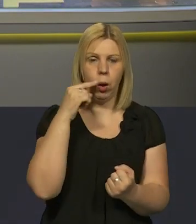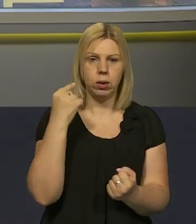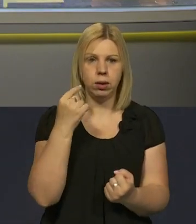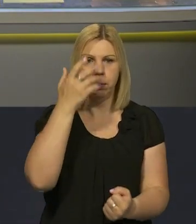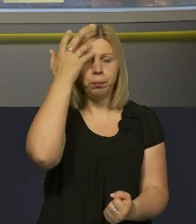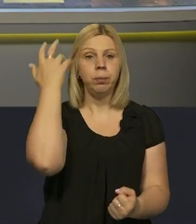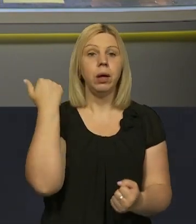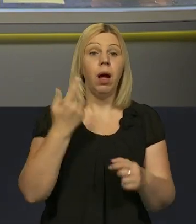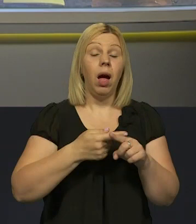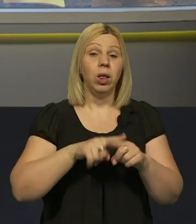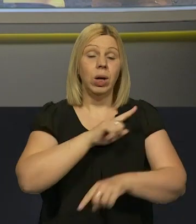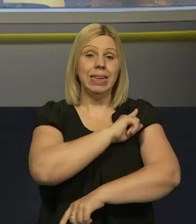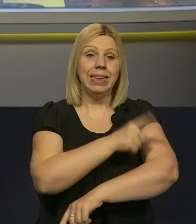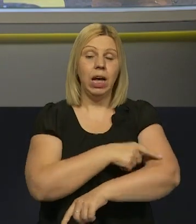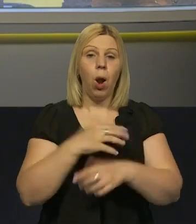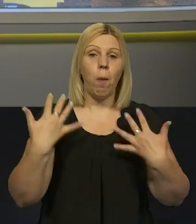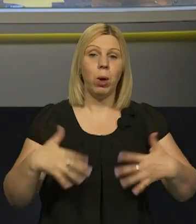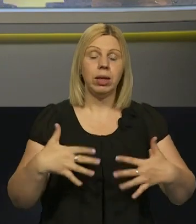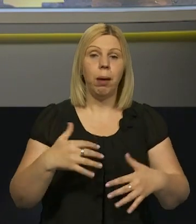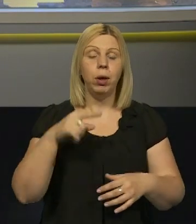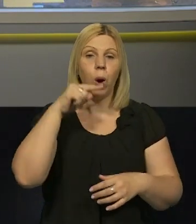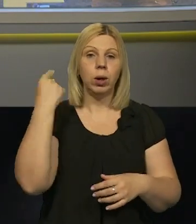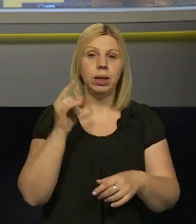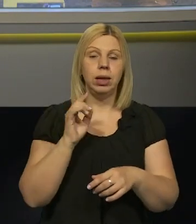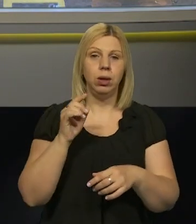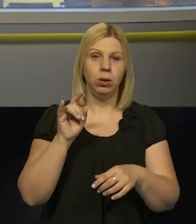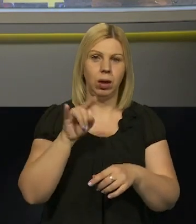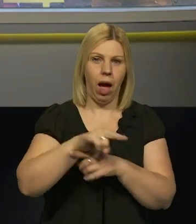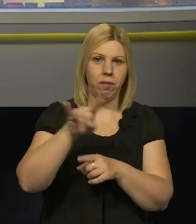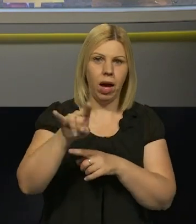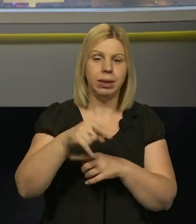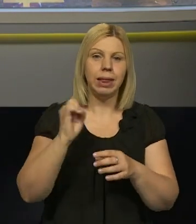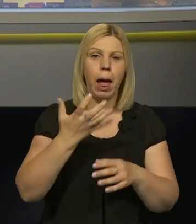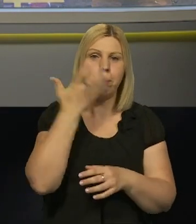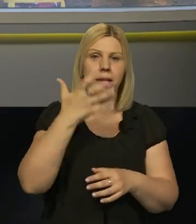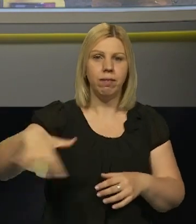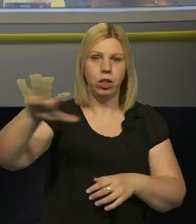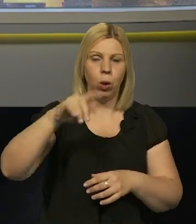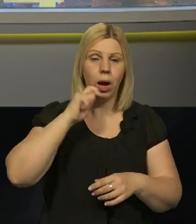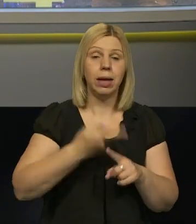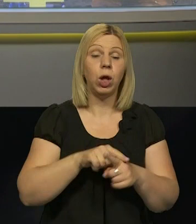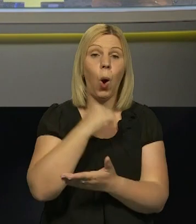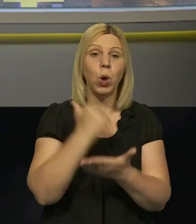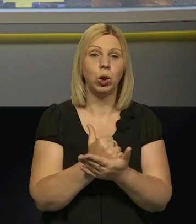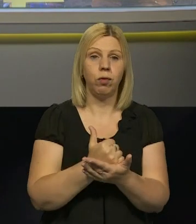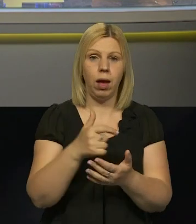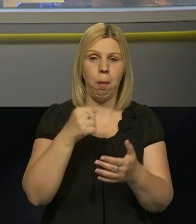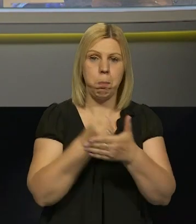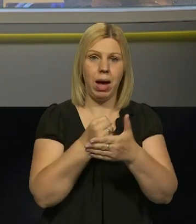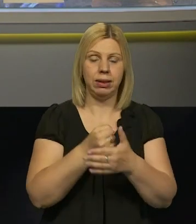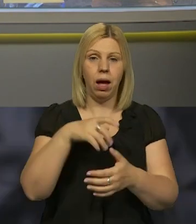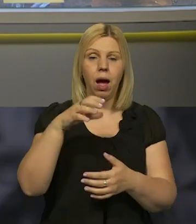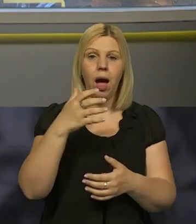Це сильно послабить російську авіацію на півдні України. Фактично, це була основна база авіації Росії,